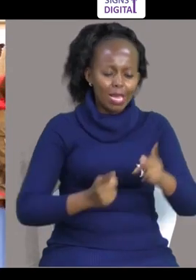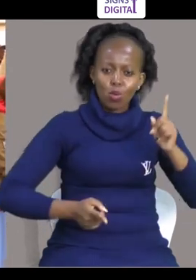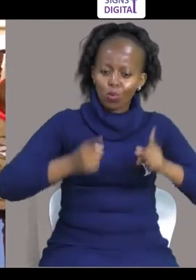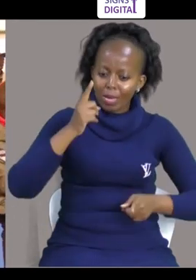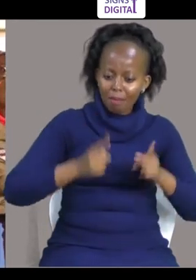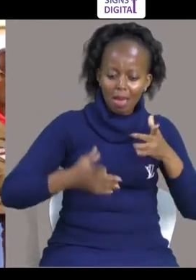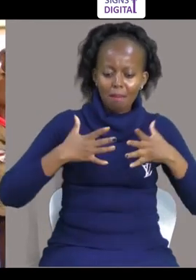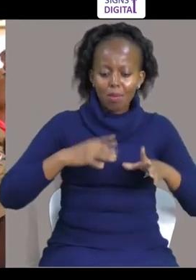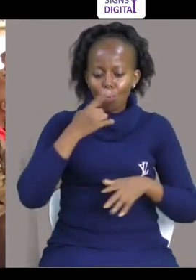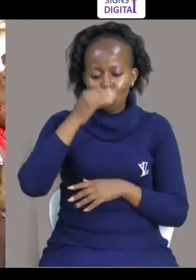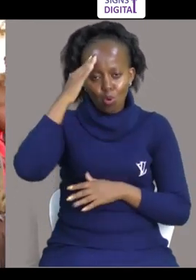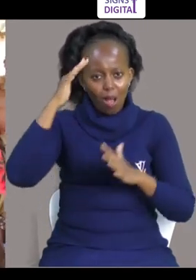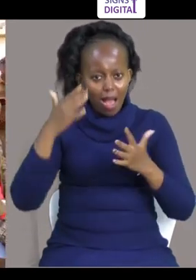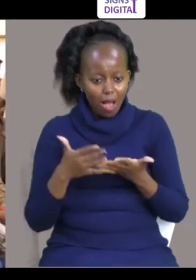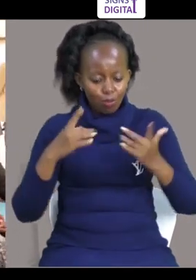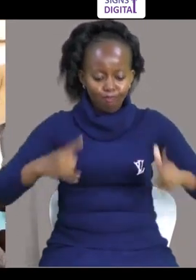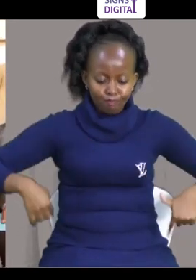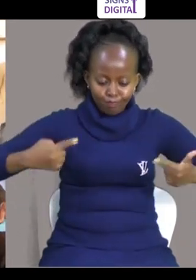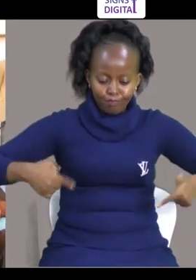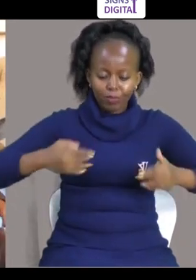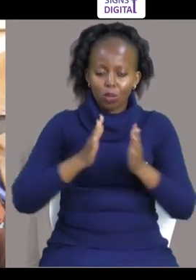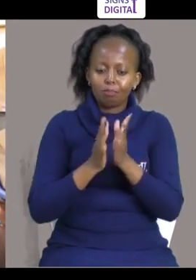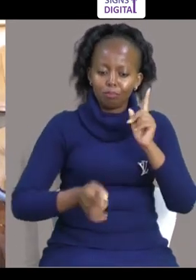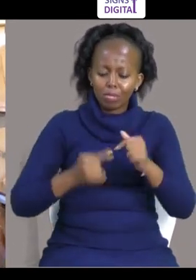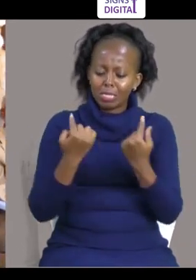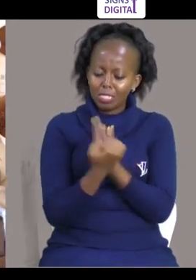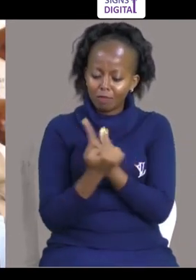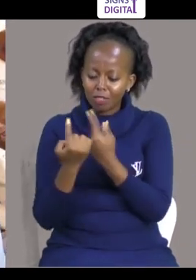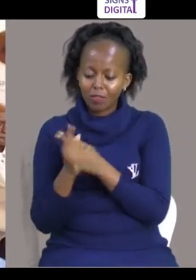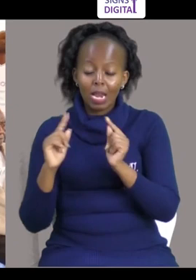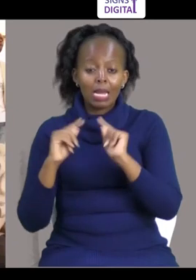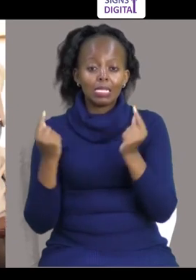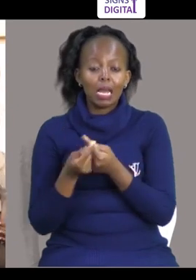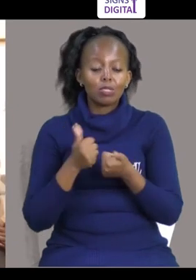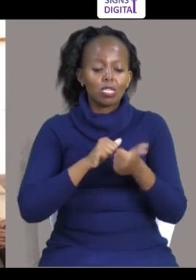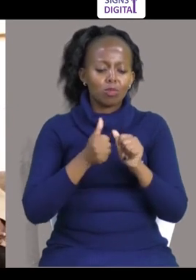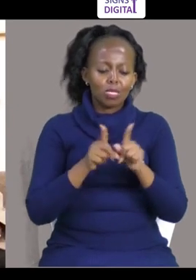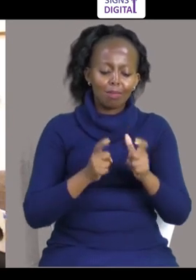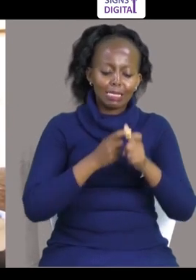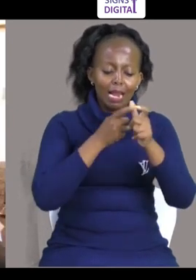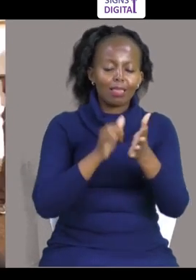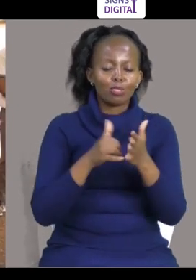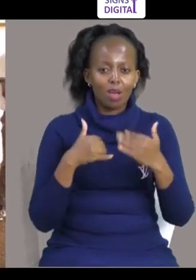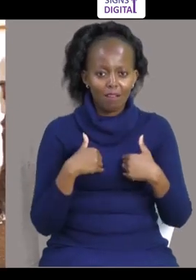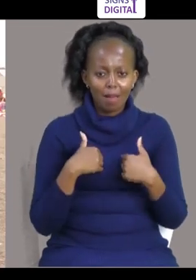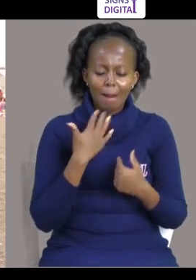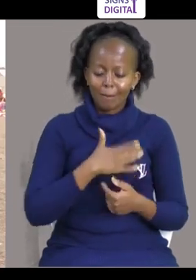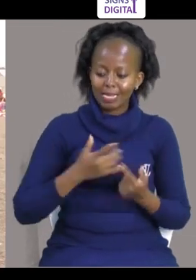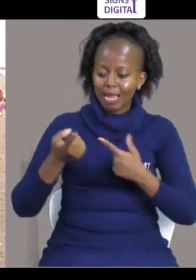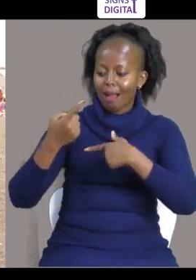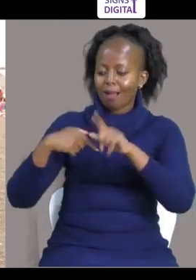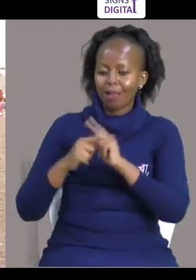Yulambaya Najua Bio Wanamawa Najua Kukukulia Bio Kila Aina Michezo Na Kila Aina Talanta